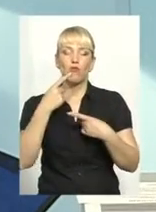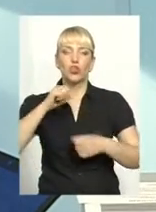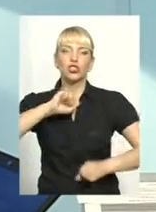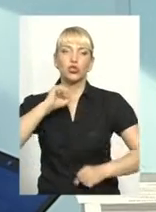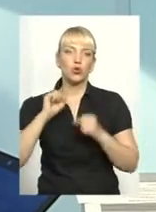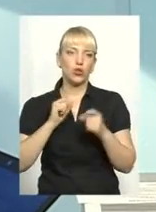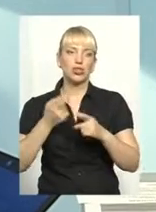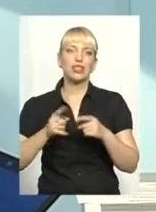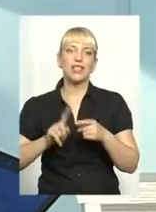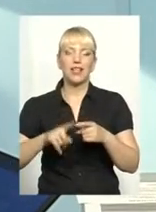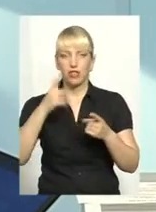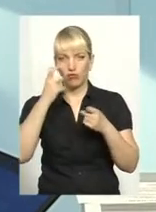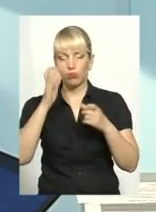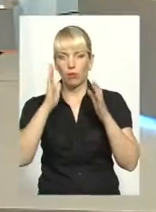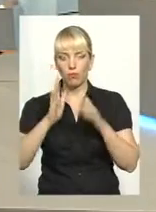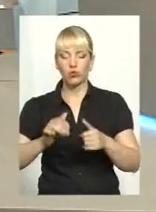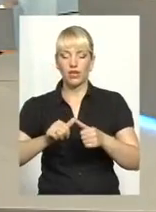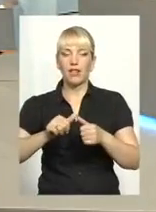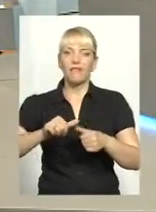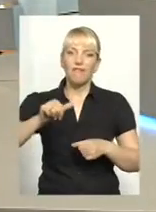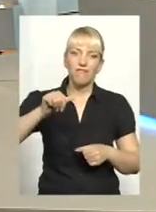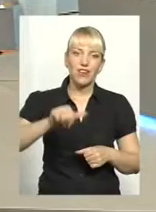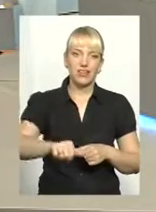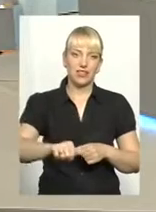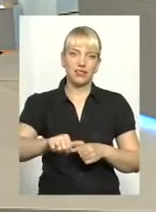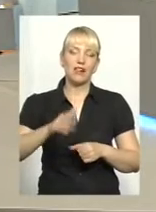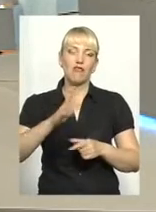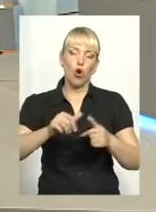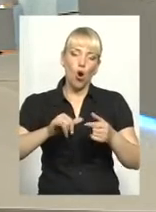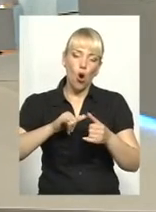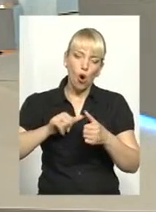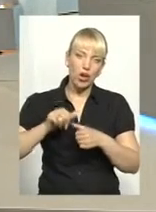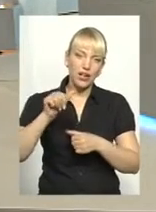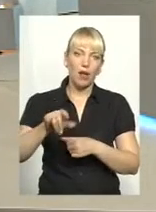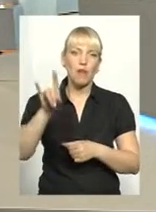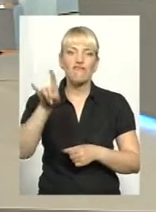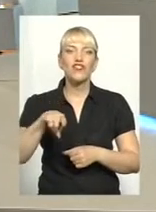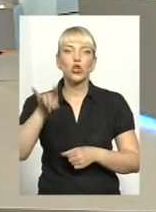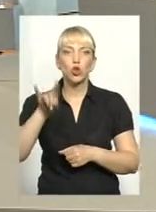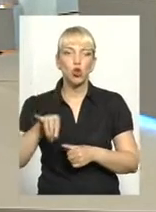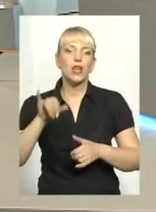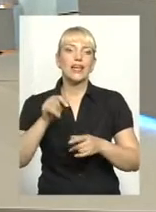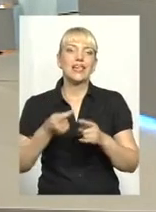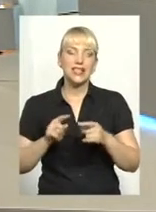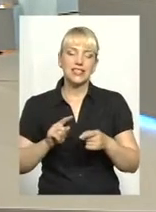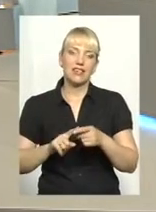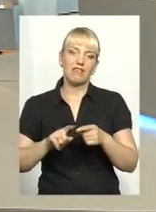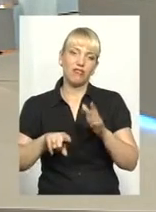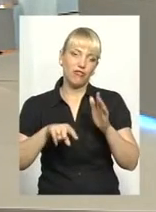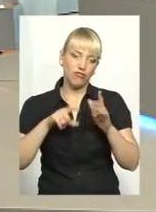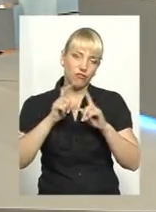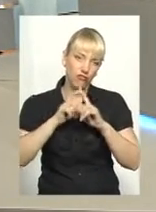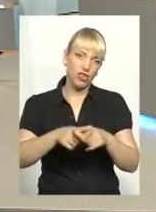що теж ця інформація буде виділена, виведена в окреме вікно, і відповідь на цю інформацію буде там